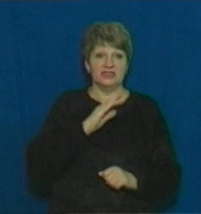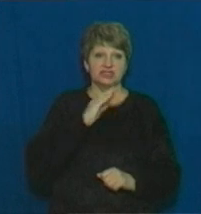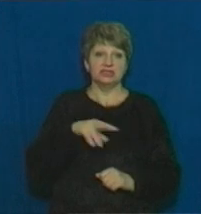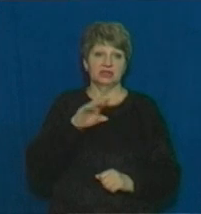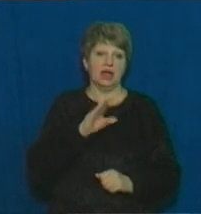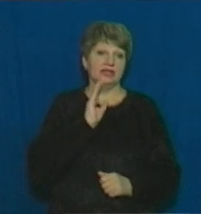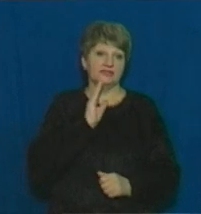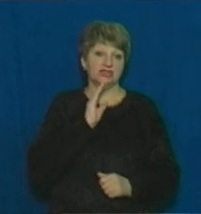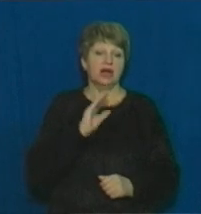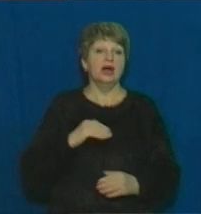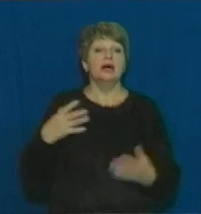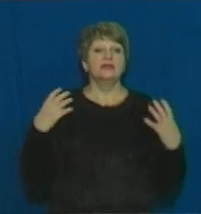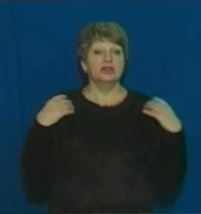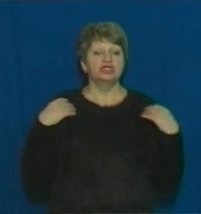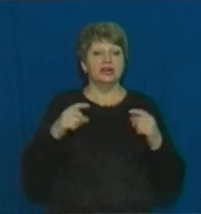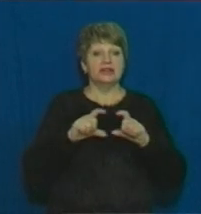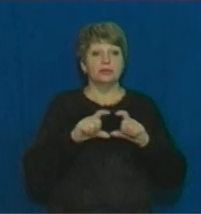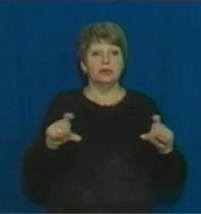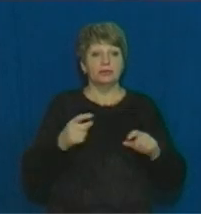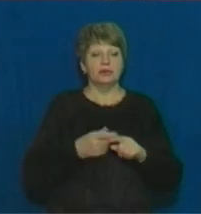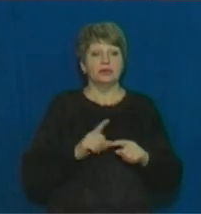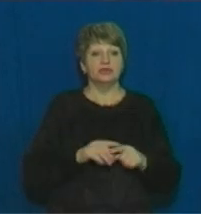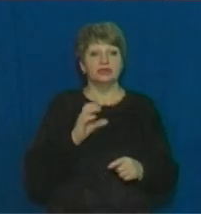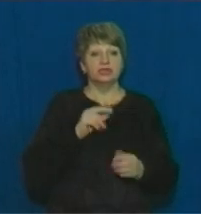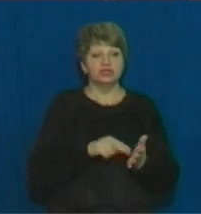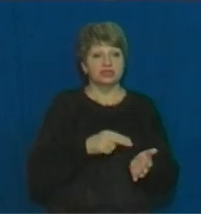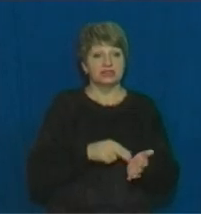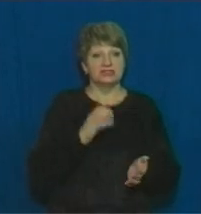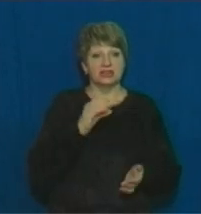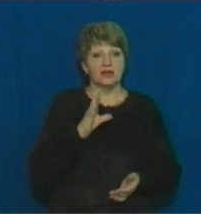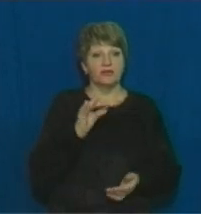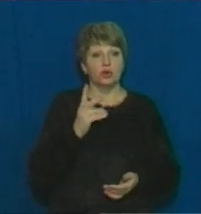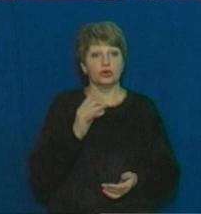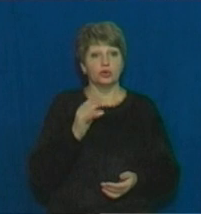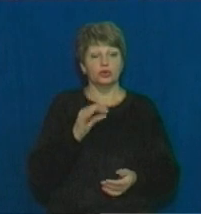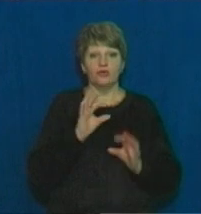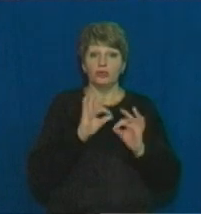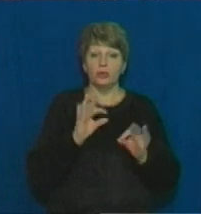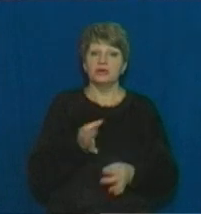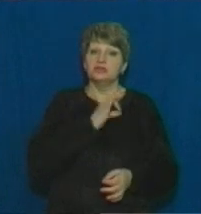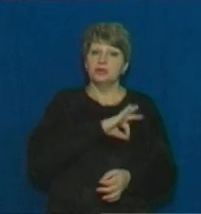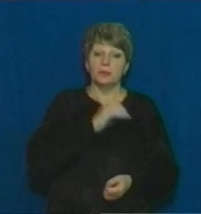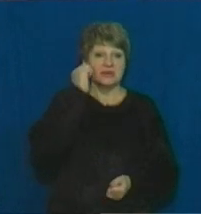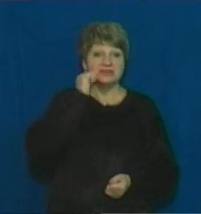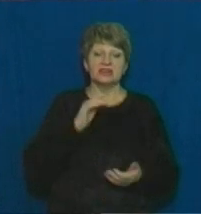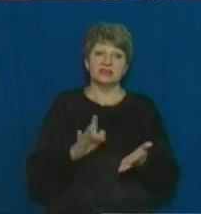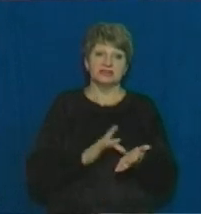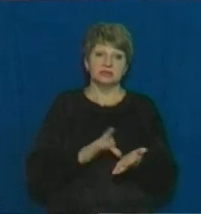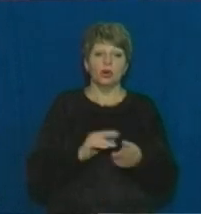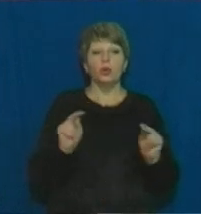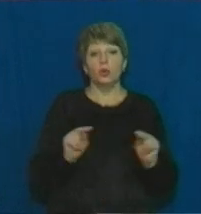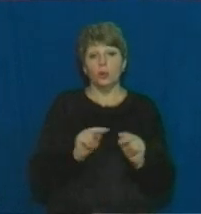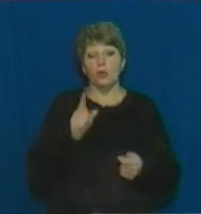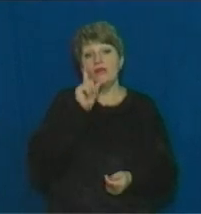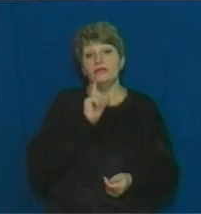дівчат. Начальник департаменту освіти та гуманітарної політики Черкас Сергій Воренов пояснює, користуватимуться старими підручниками учні